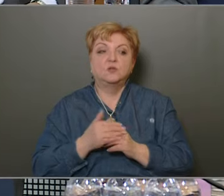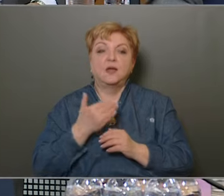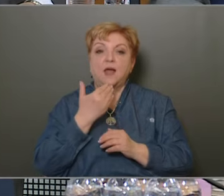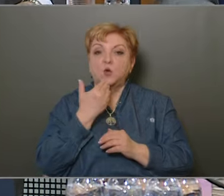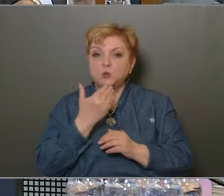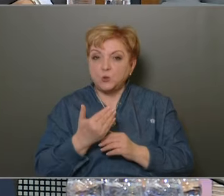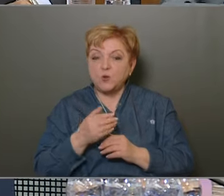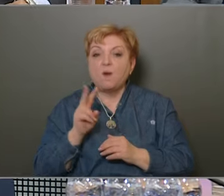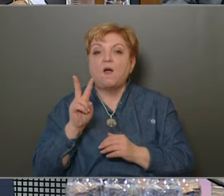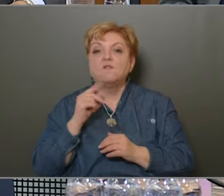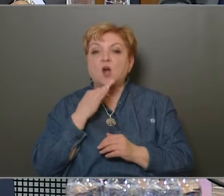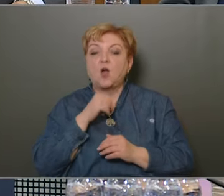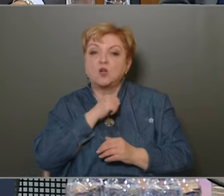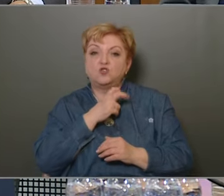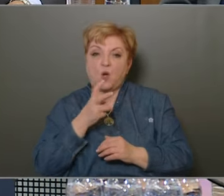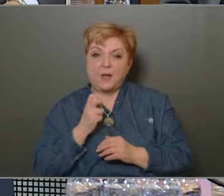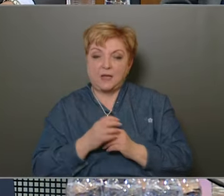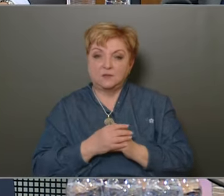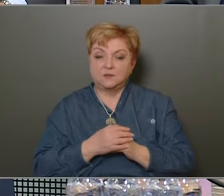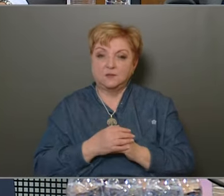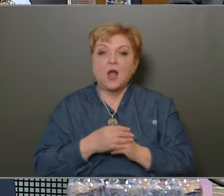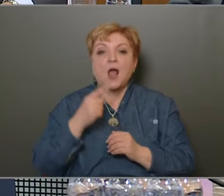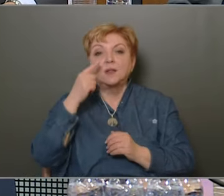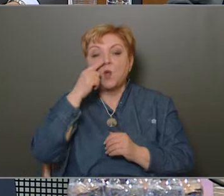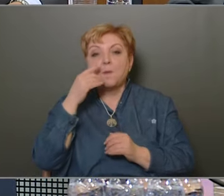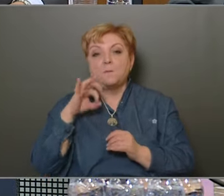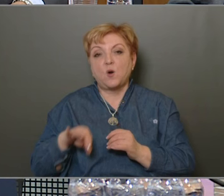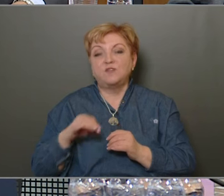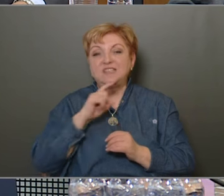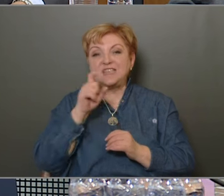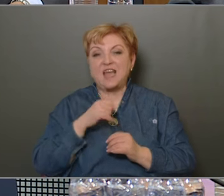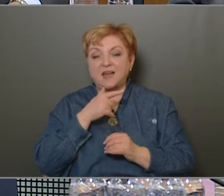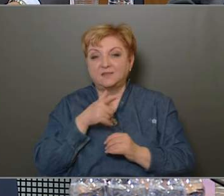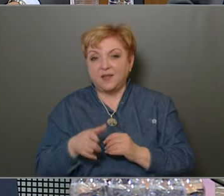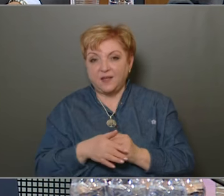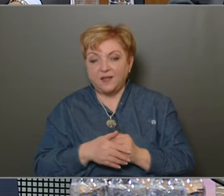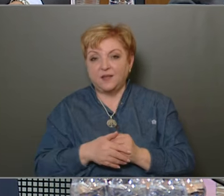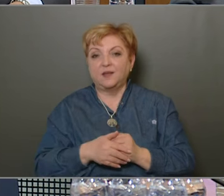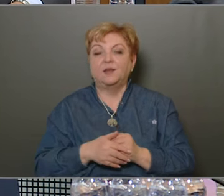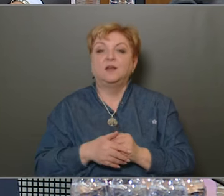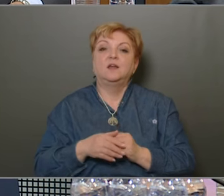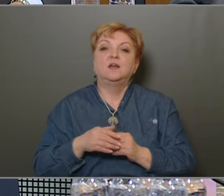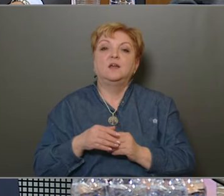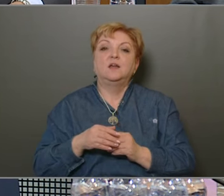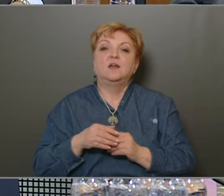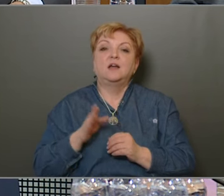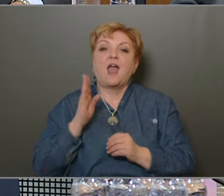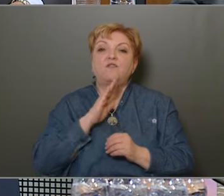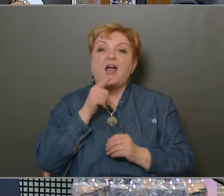de köszöntöm Varga Csabát, a Non-Profit ZRTFKF köztisztasági divizió